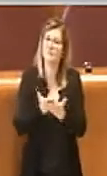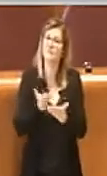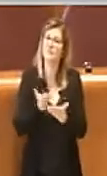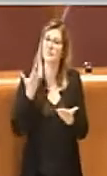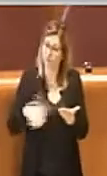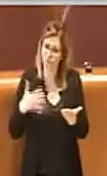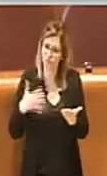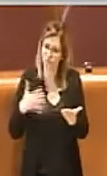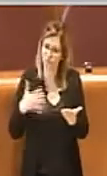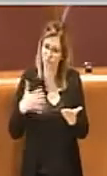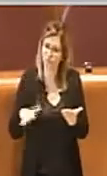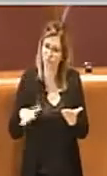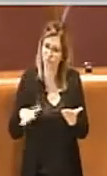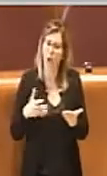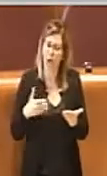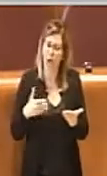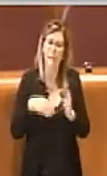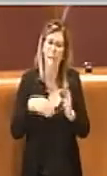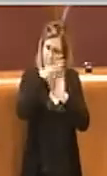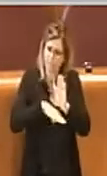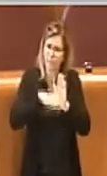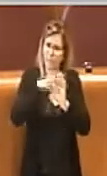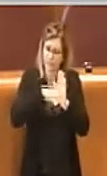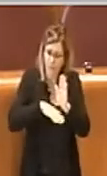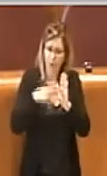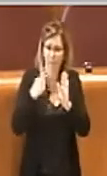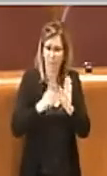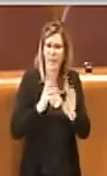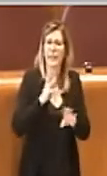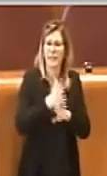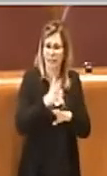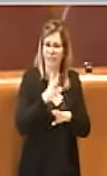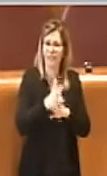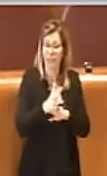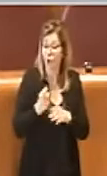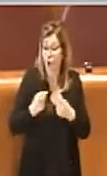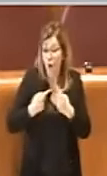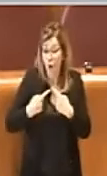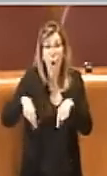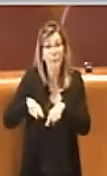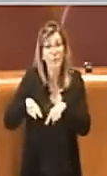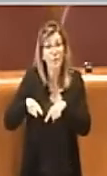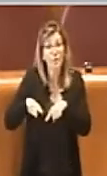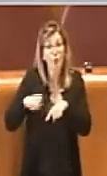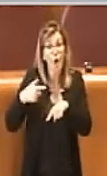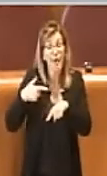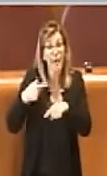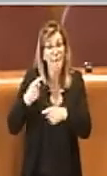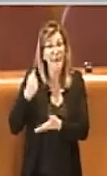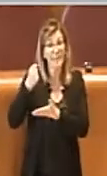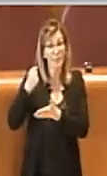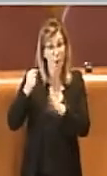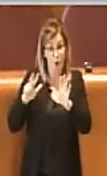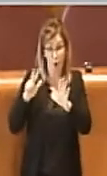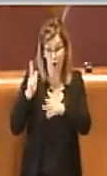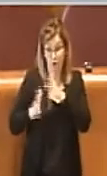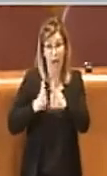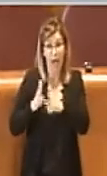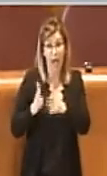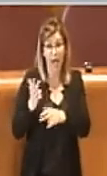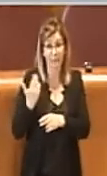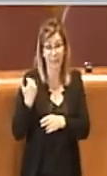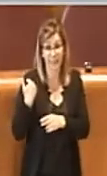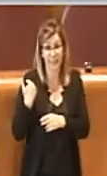pianificando questi interventi, infatti appunto durante la commissione patrimonio dell'8 di aprile che appunto le